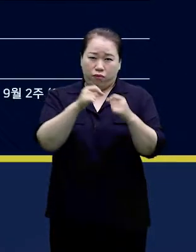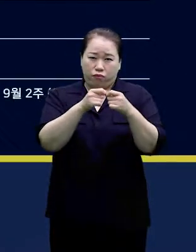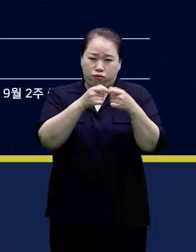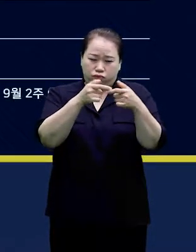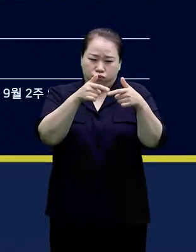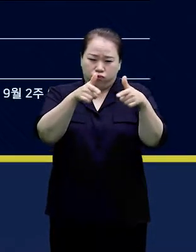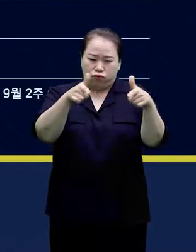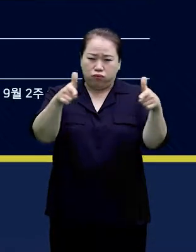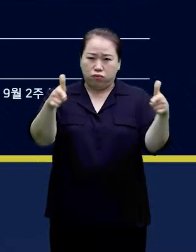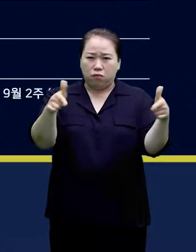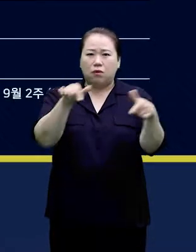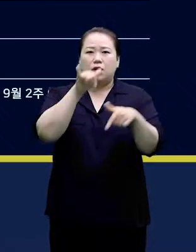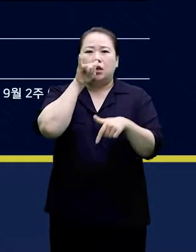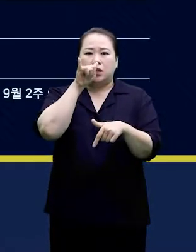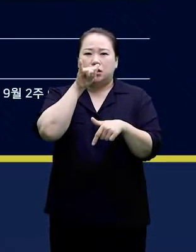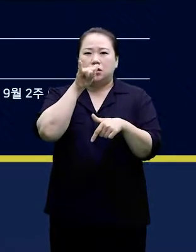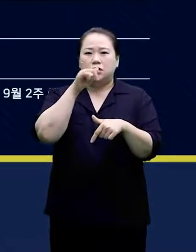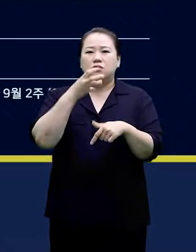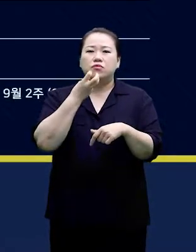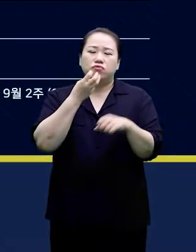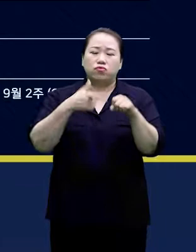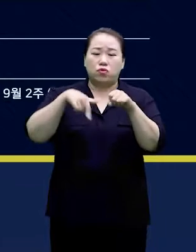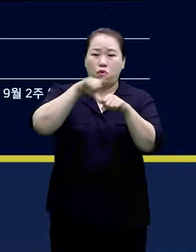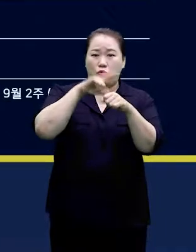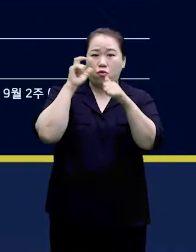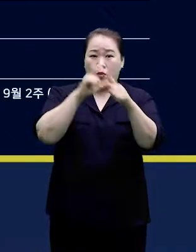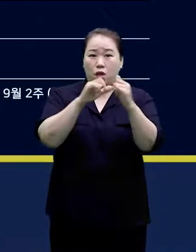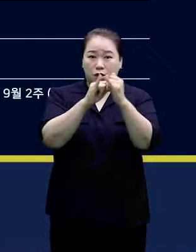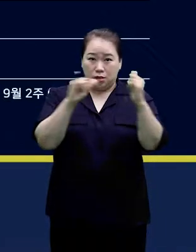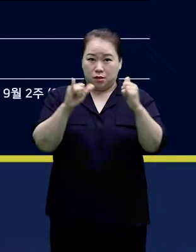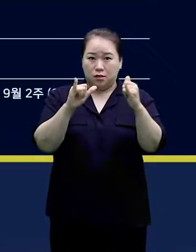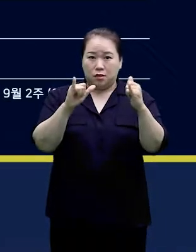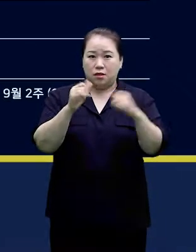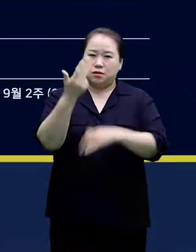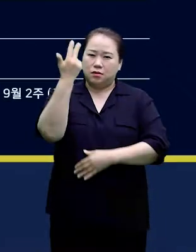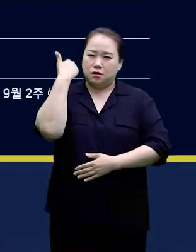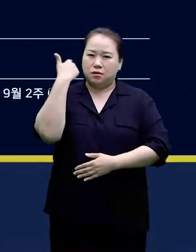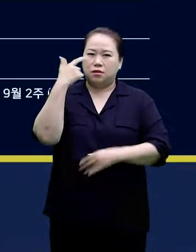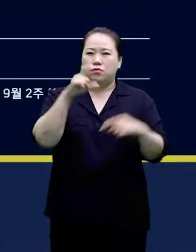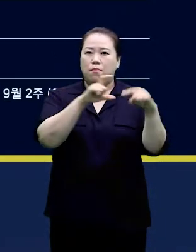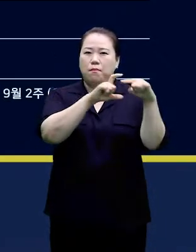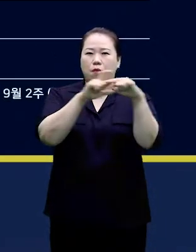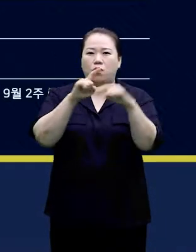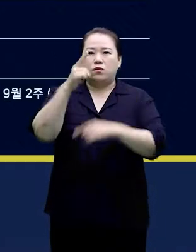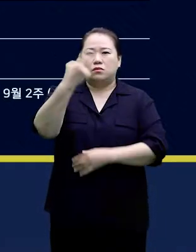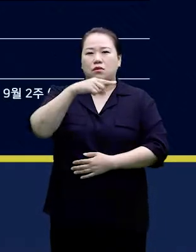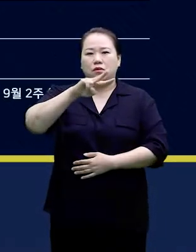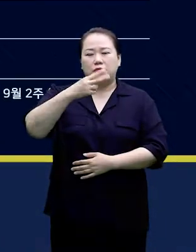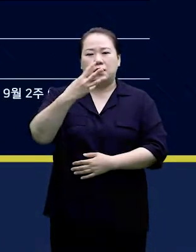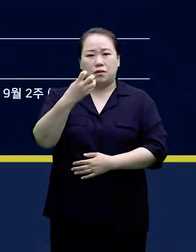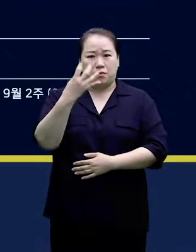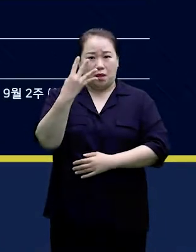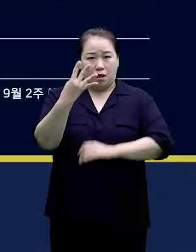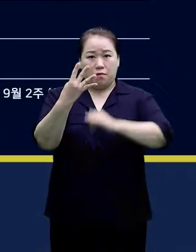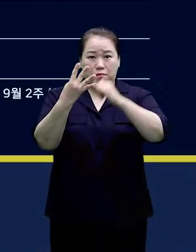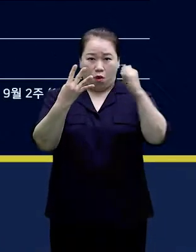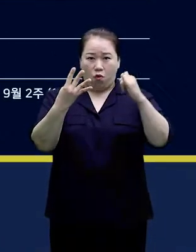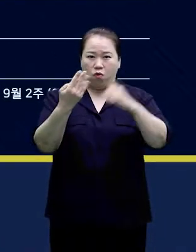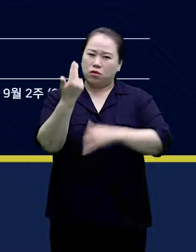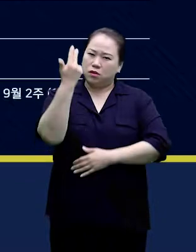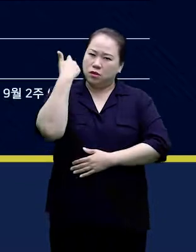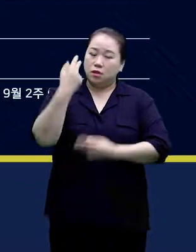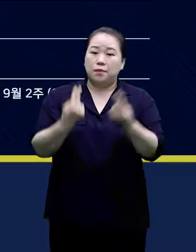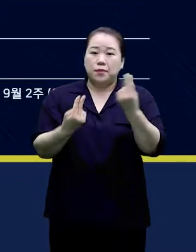지난 한 주간 하루 평균 1,234명으로 전주 대비 6.7% 증가해